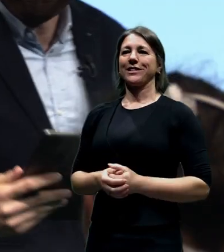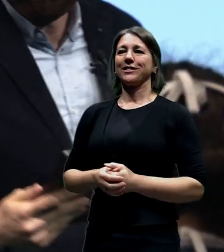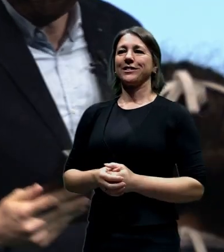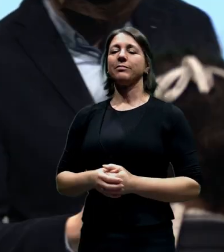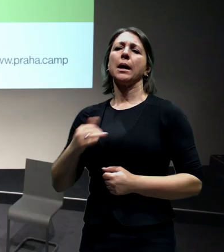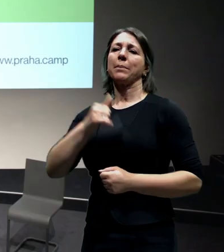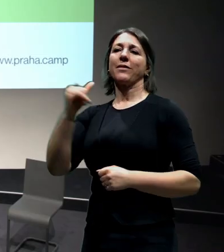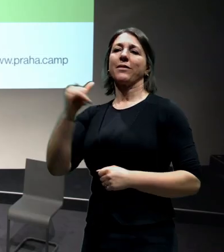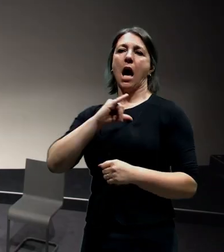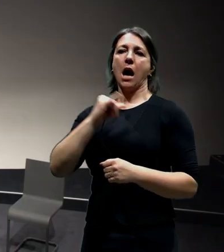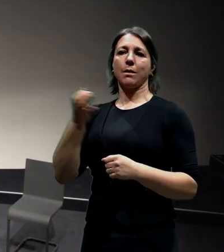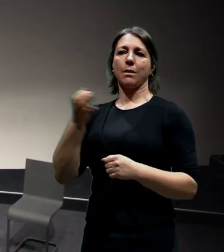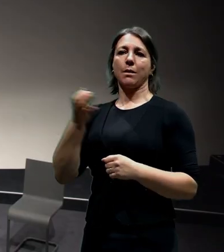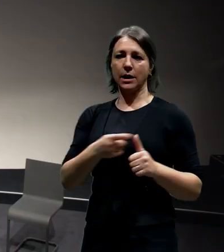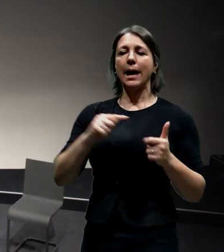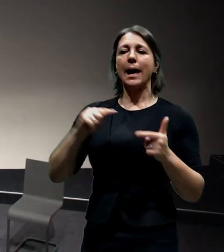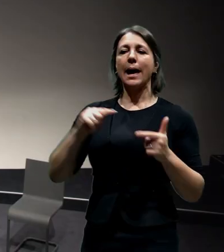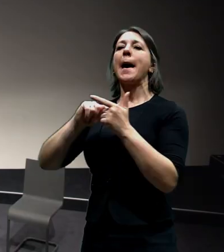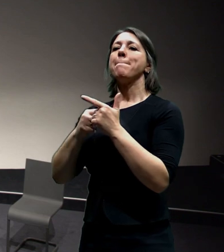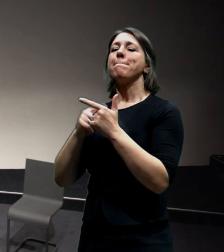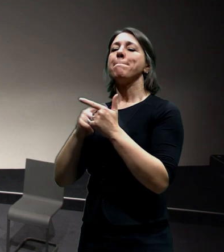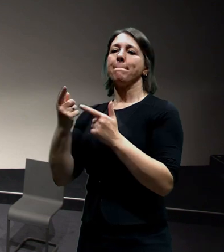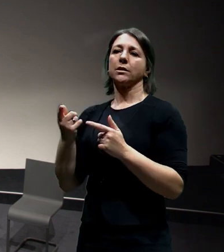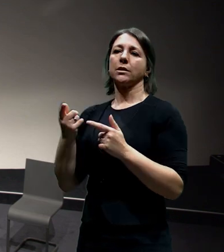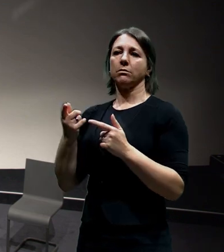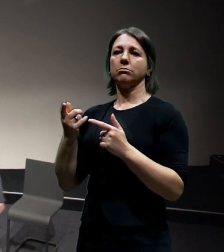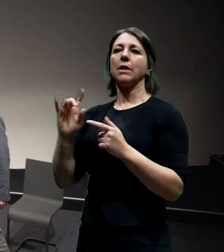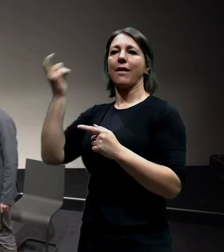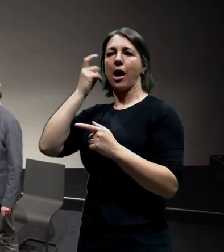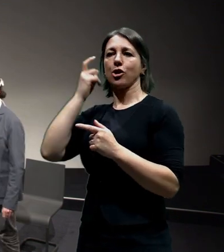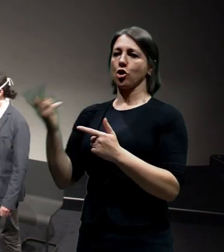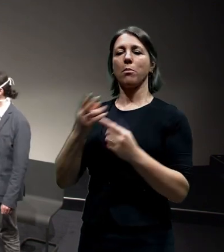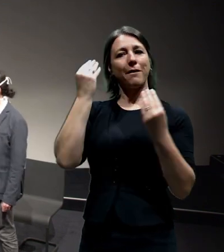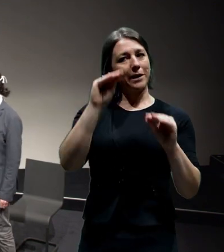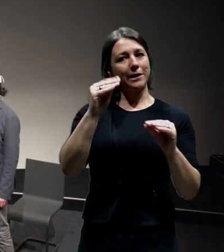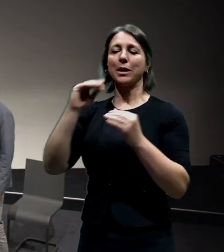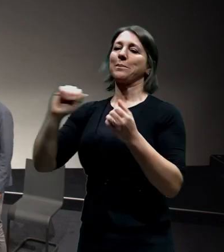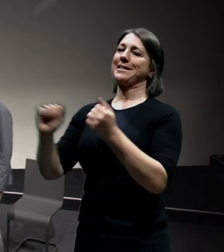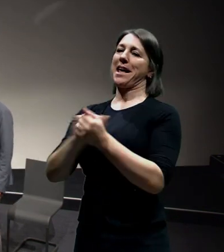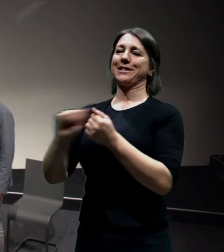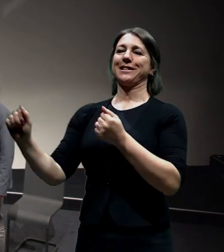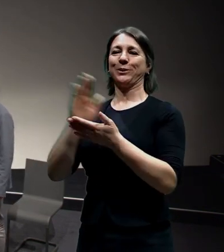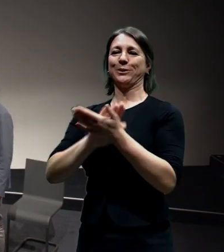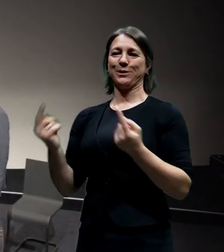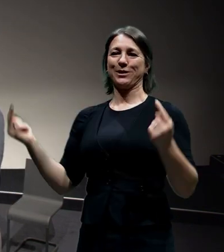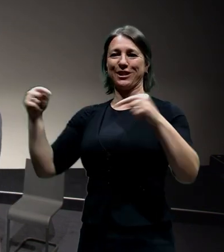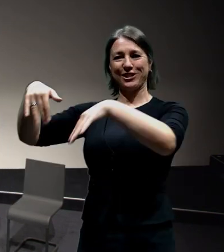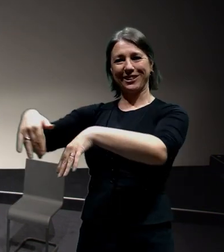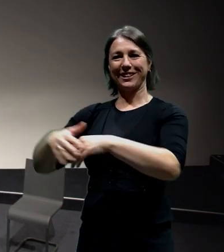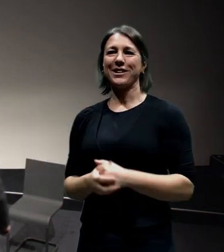Scheiner, náměstek pro dopravu a Petr Hlaváček, první náměstek Primátora. Oba tady vítám, jsem rád, že jste opět přišli a že jste